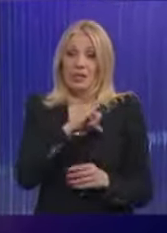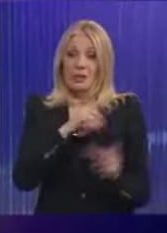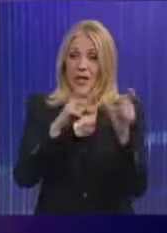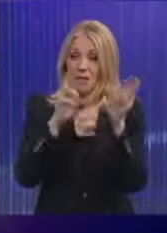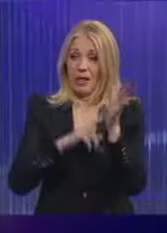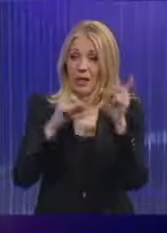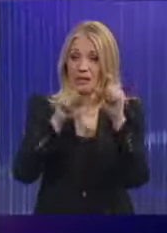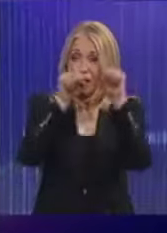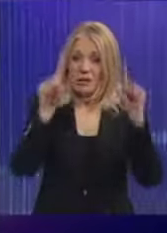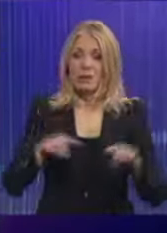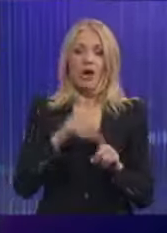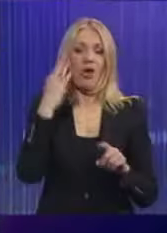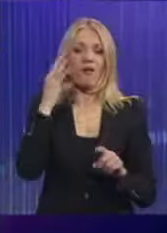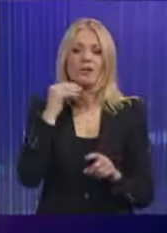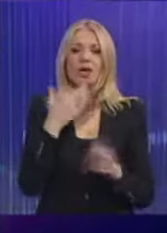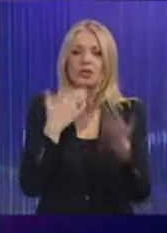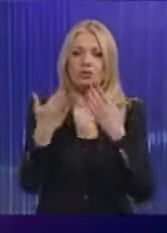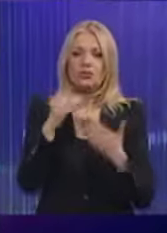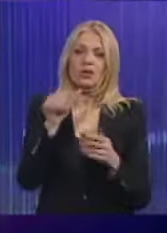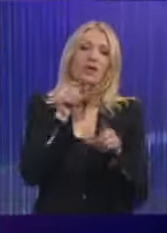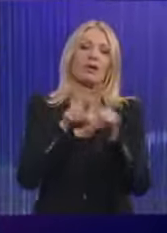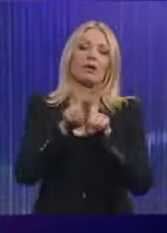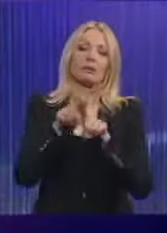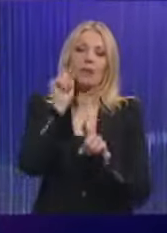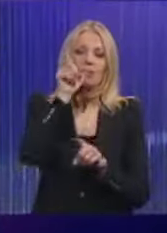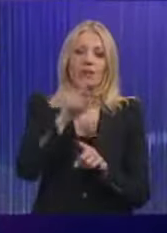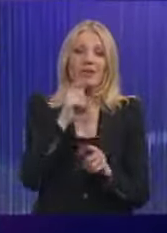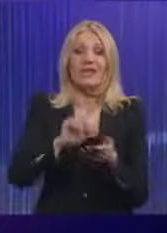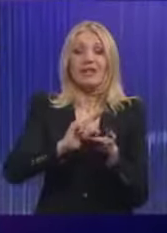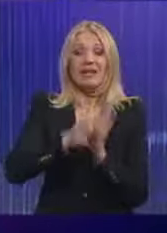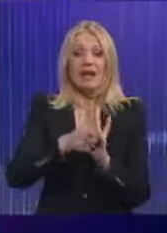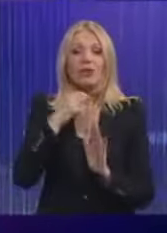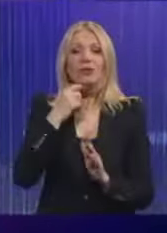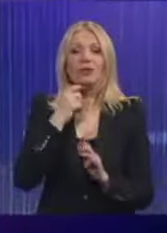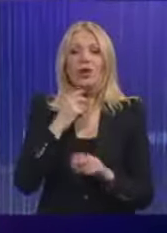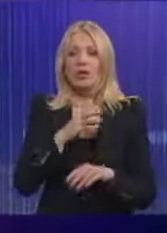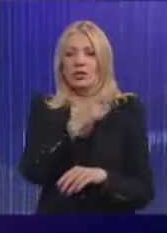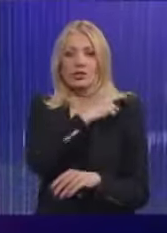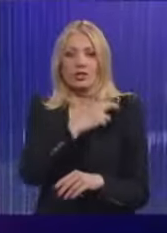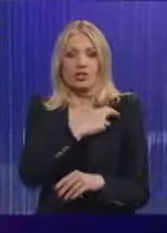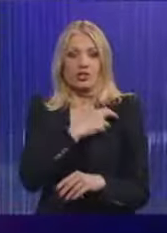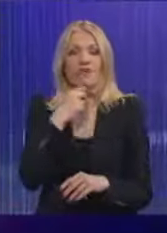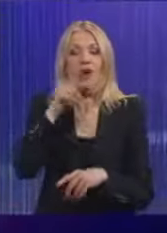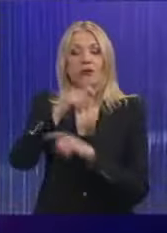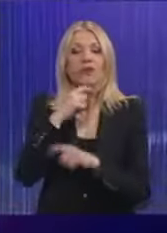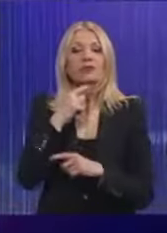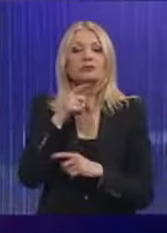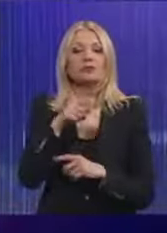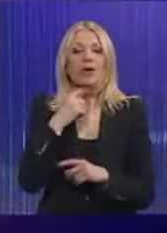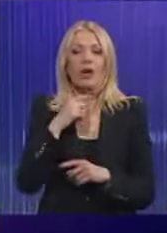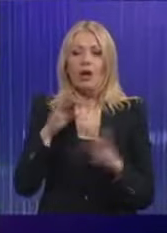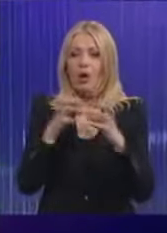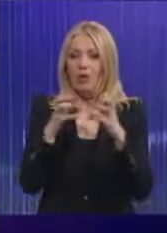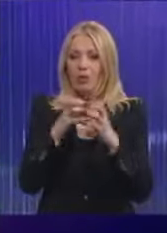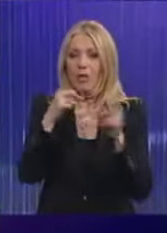SNS-a za Novosadsku skupštinu nalazi i kandidat koji je trenutno šef odborničke grupe SPS Jedinstvena Srbija